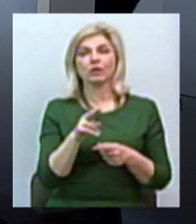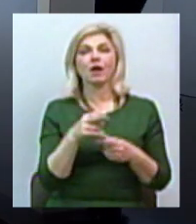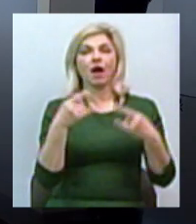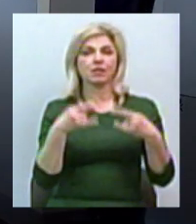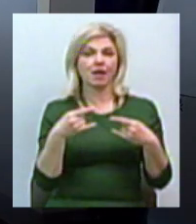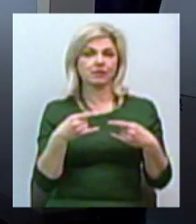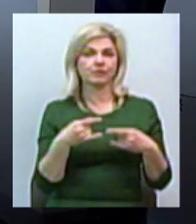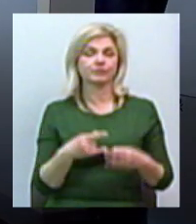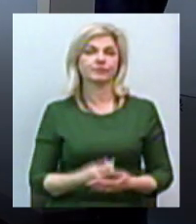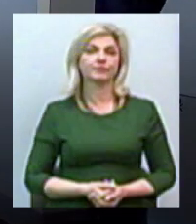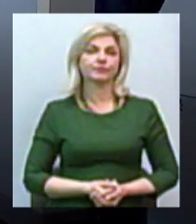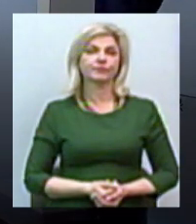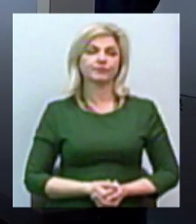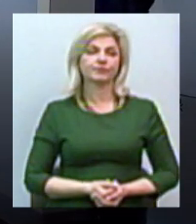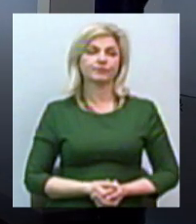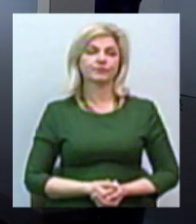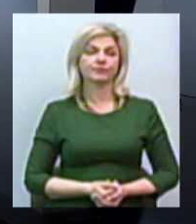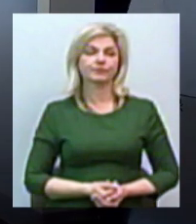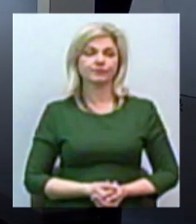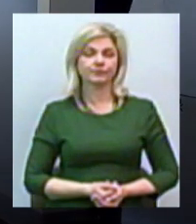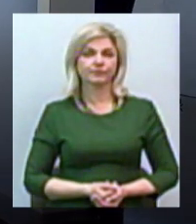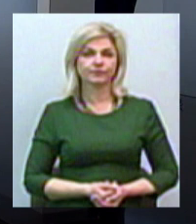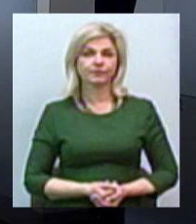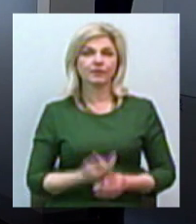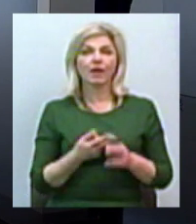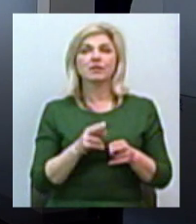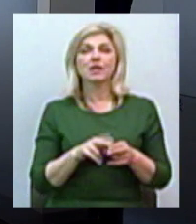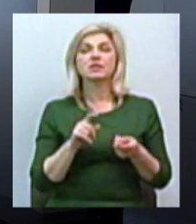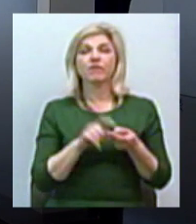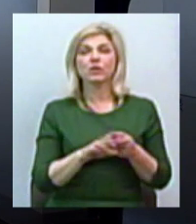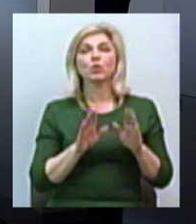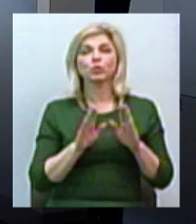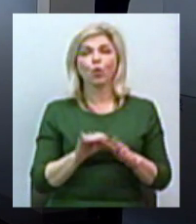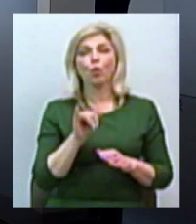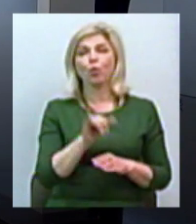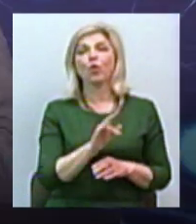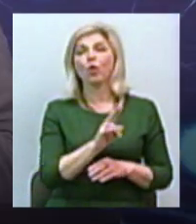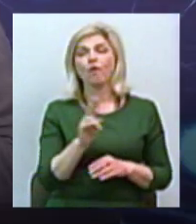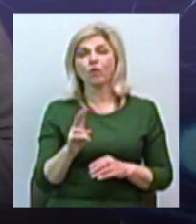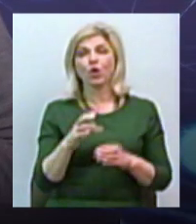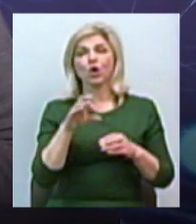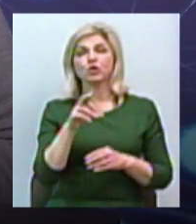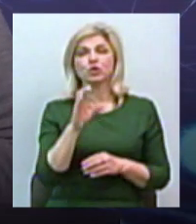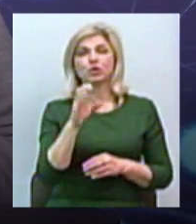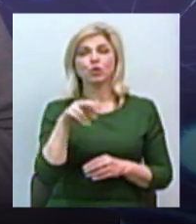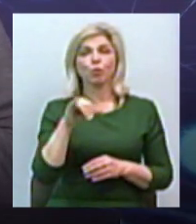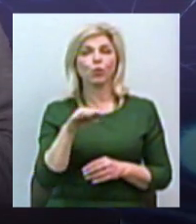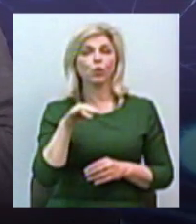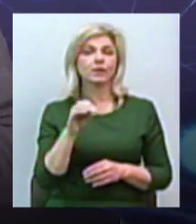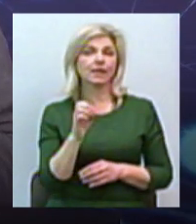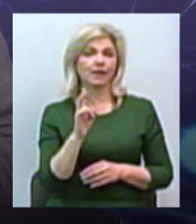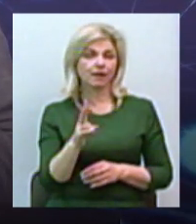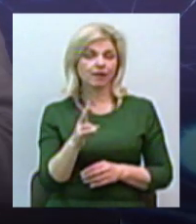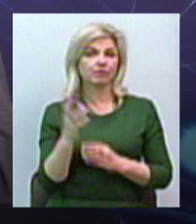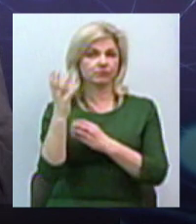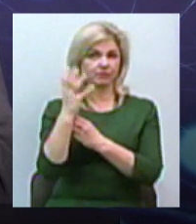телевізорах? Ну, як ми вже згадували, це торкнеться лише тих, у кого супутникові антени, супутникові приймачі. Знову таки,